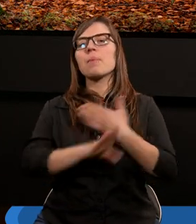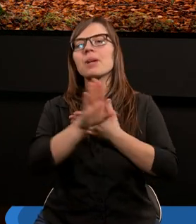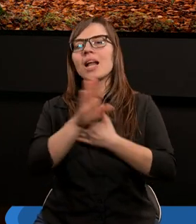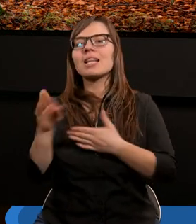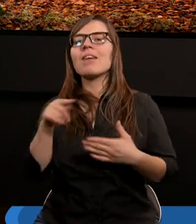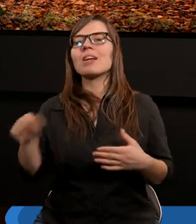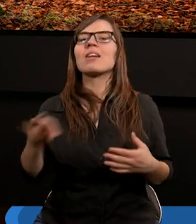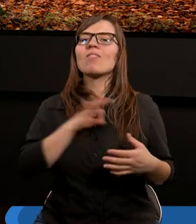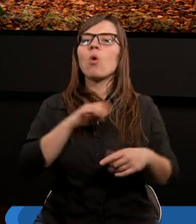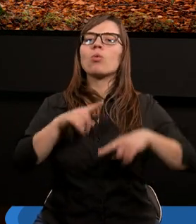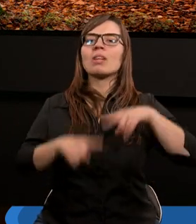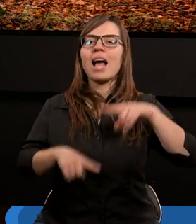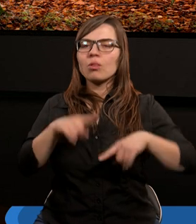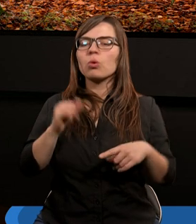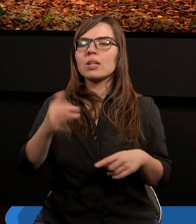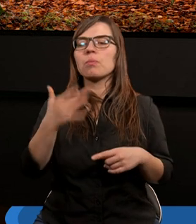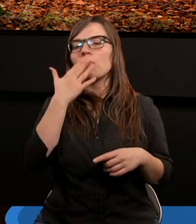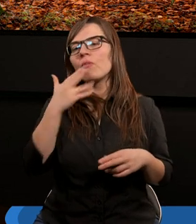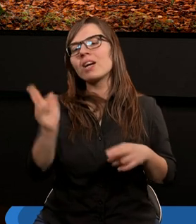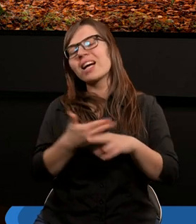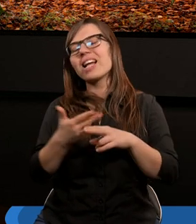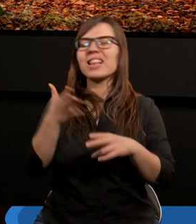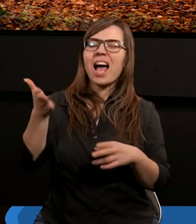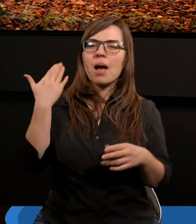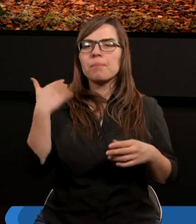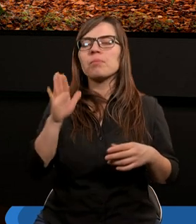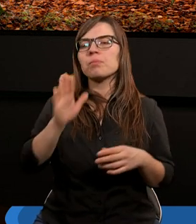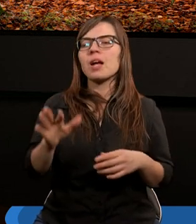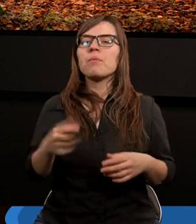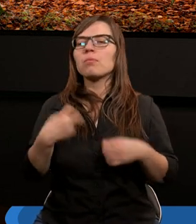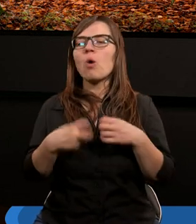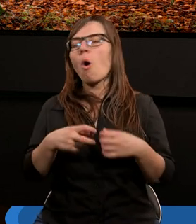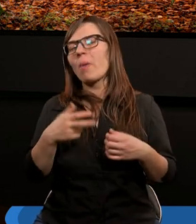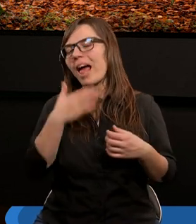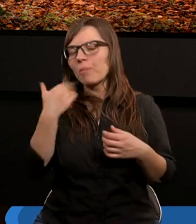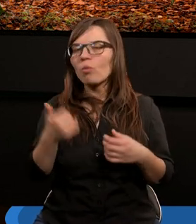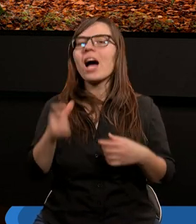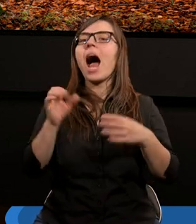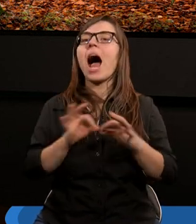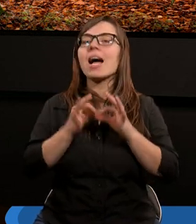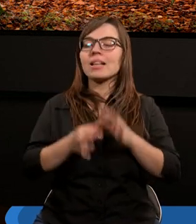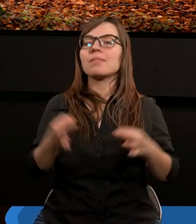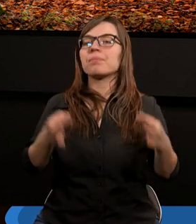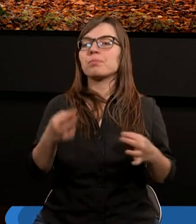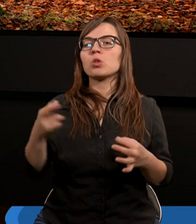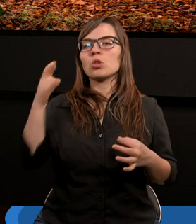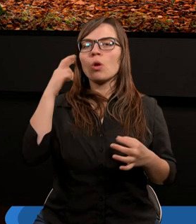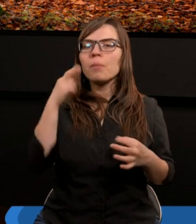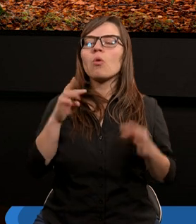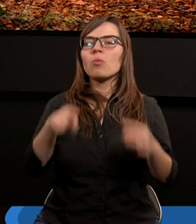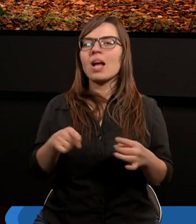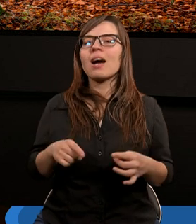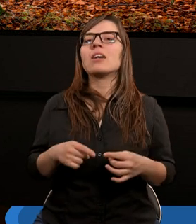przedstawia tę swoją naturę. Mówi, kiedyś to nie miałem takich problemów, ale gdy tak zrozumiałem